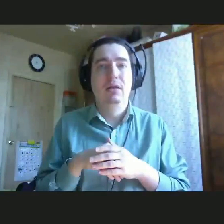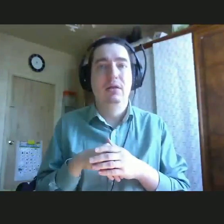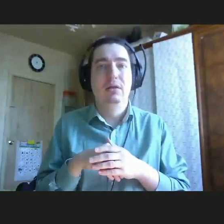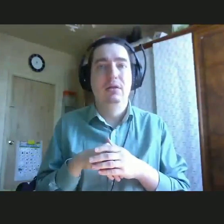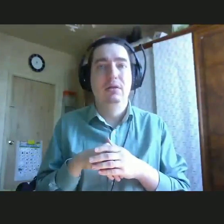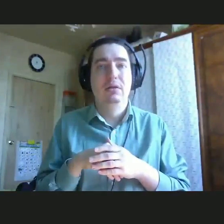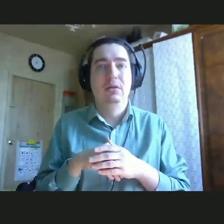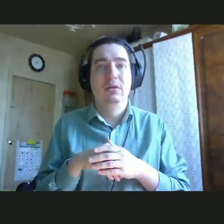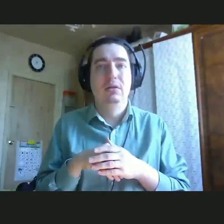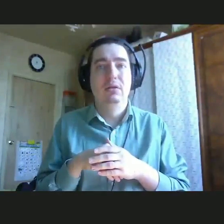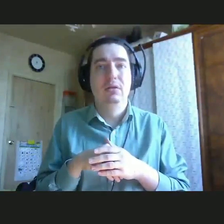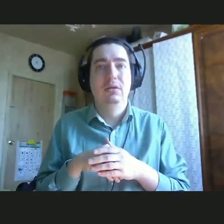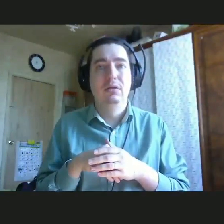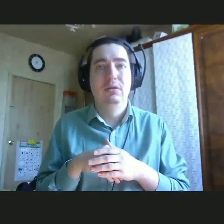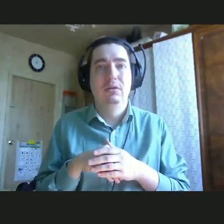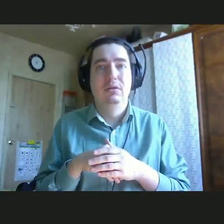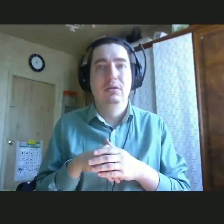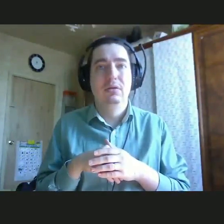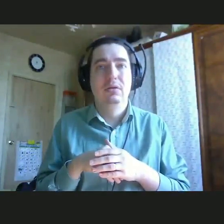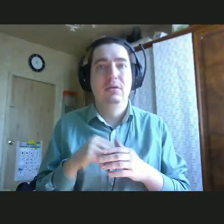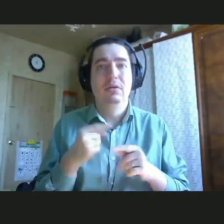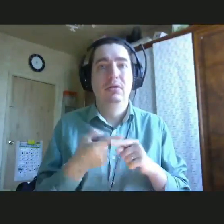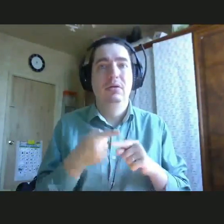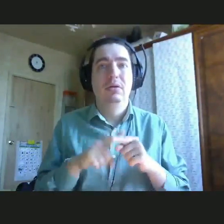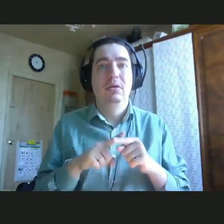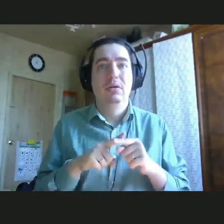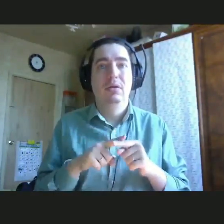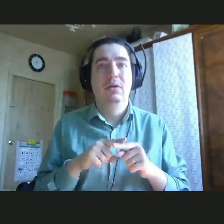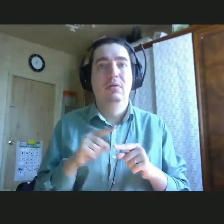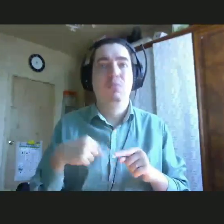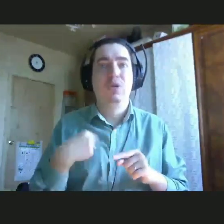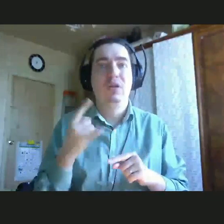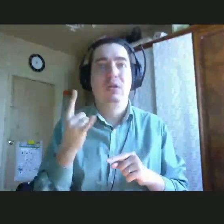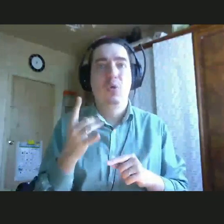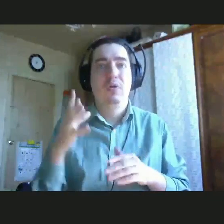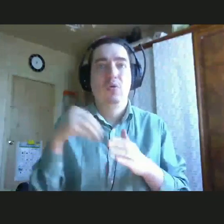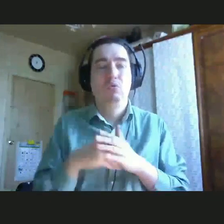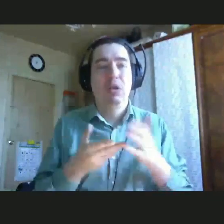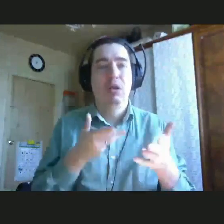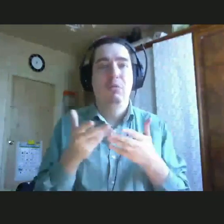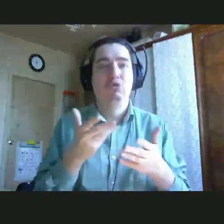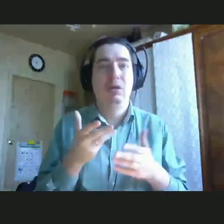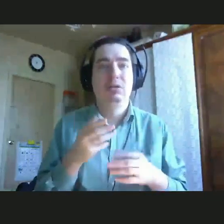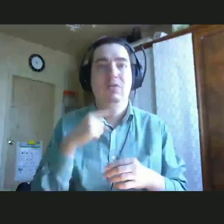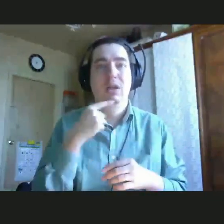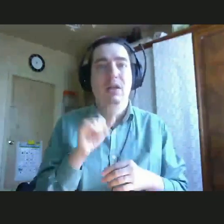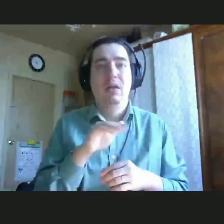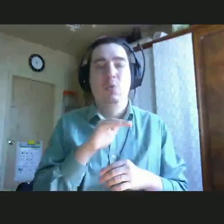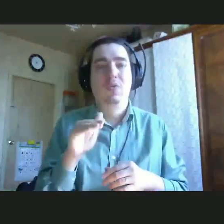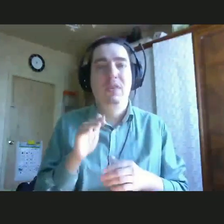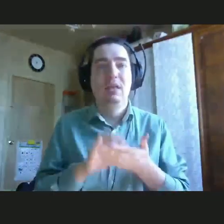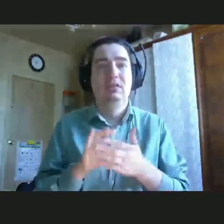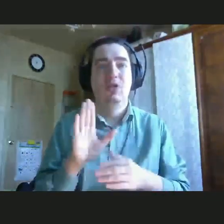это мотивирует ребенка в том числе общаться и заводить новые знакомости.